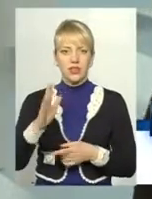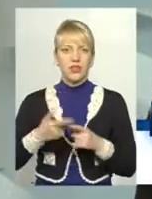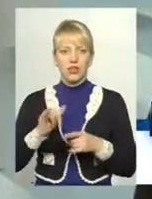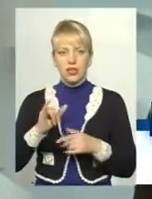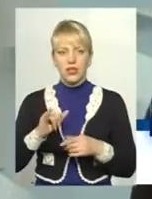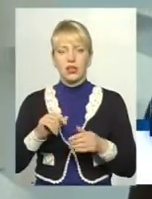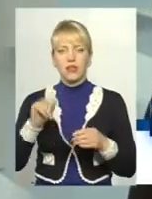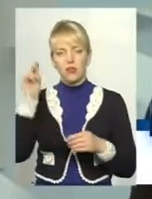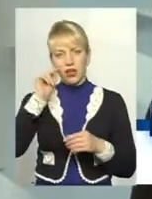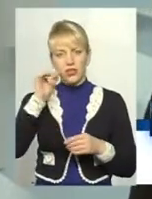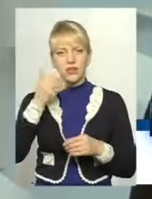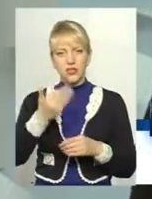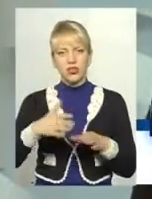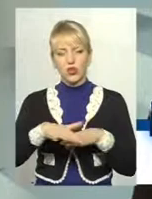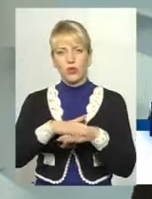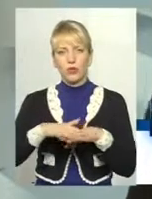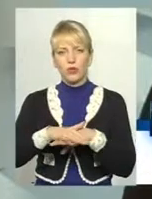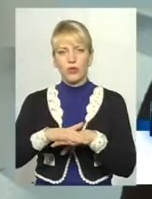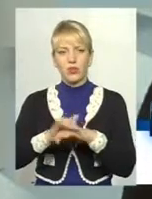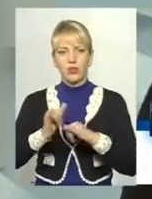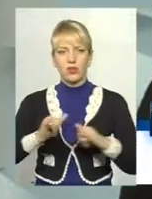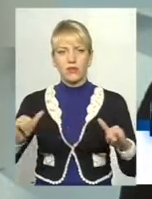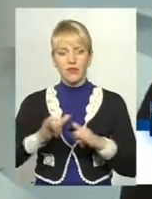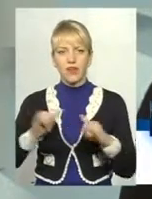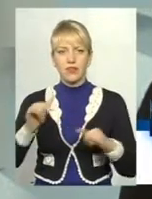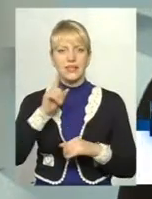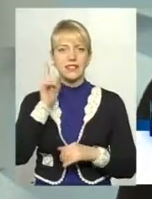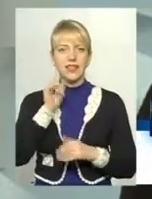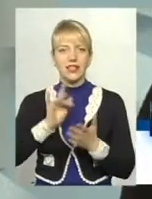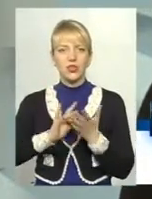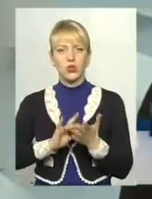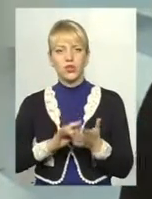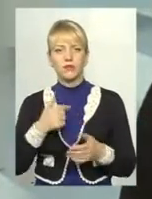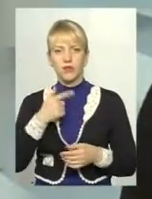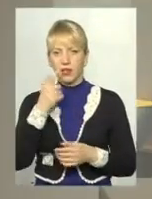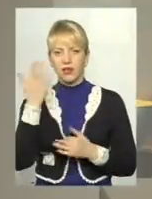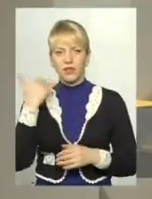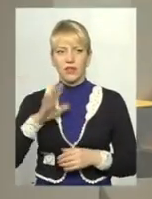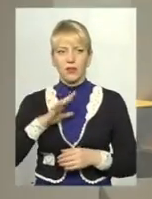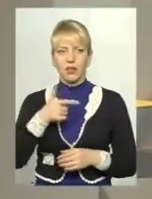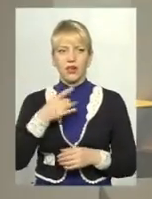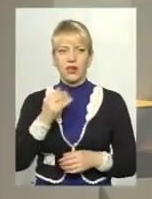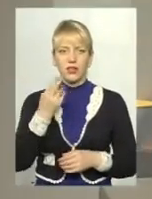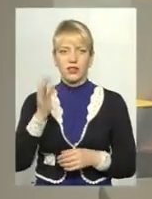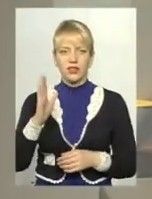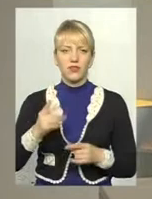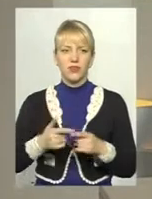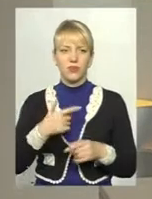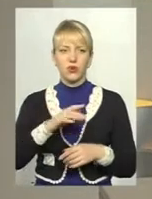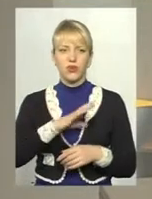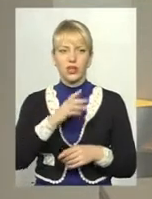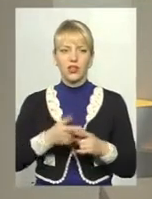безпосередньо у Грицівської громади розвивати зелений туризм. До речі, я не так давно була в Гриціві, я була дуже